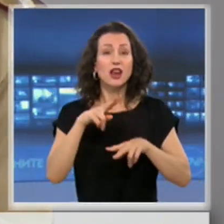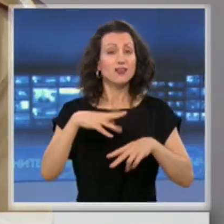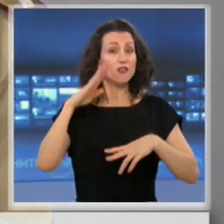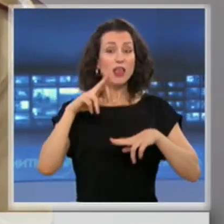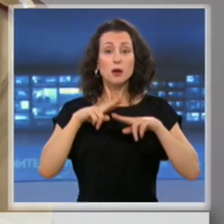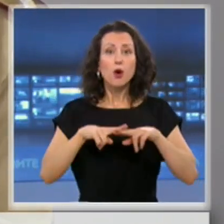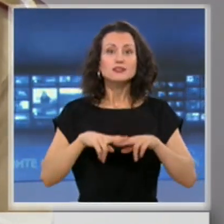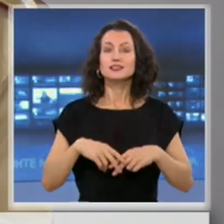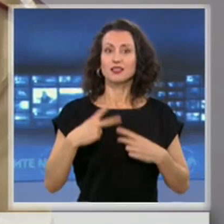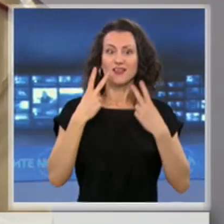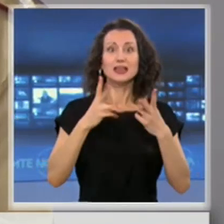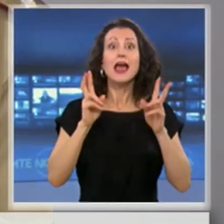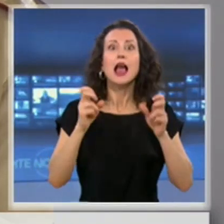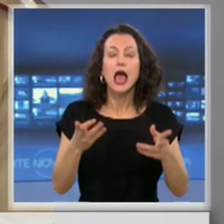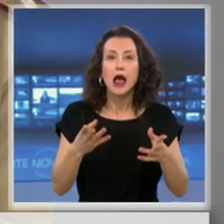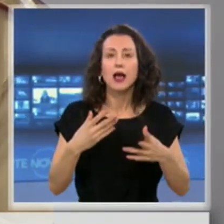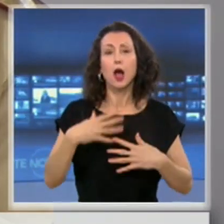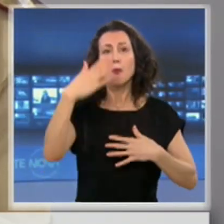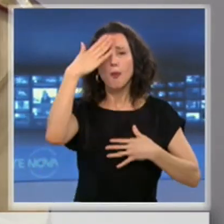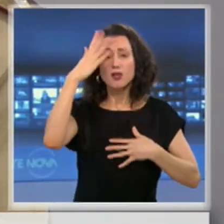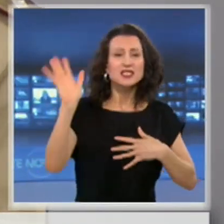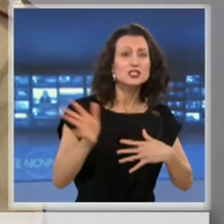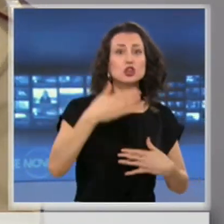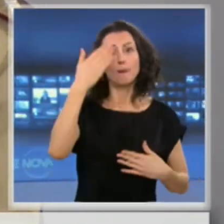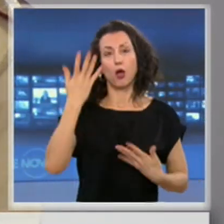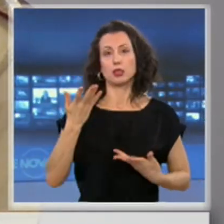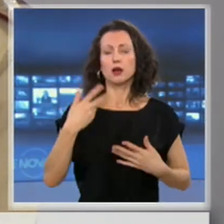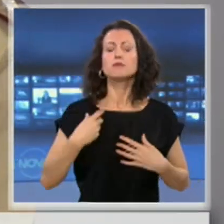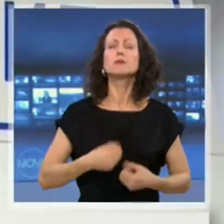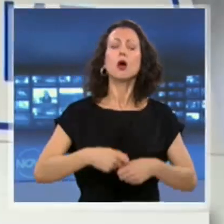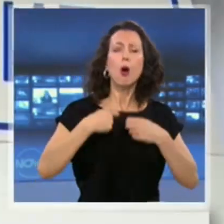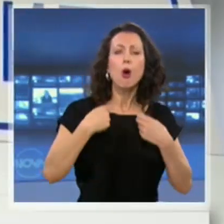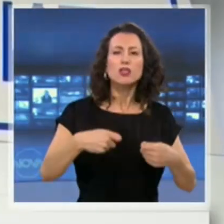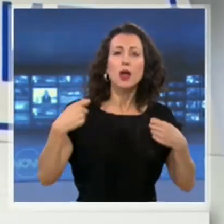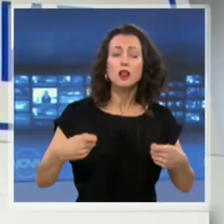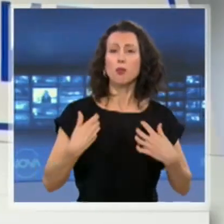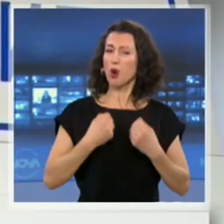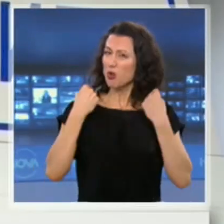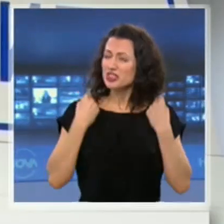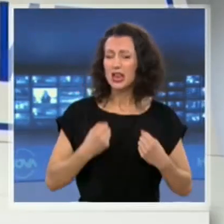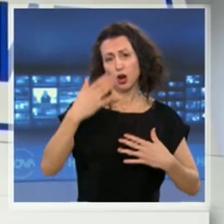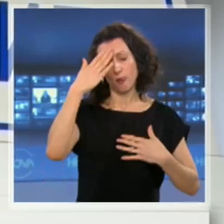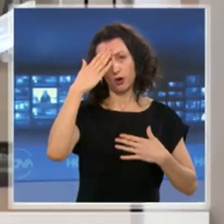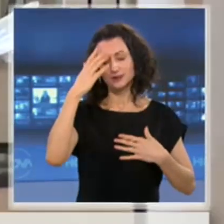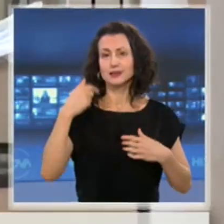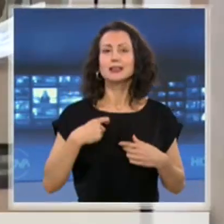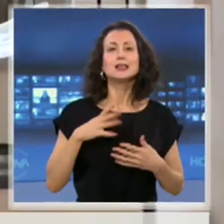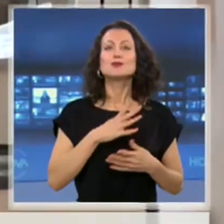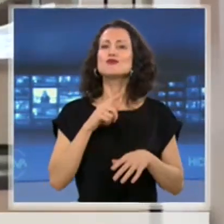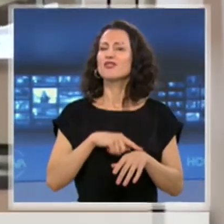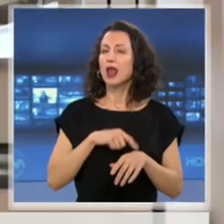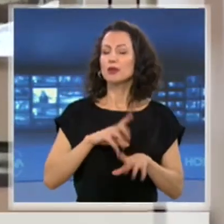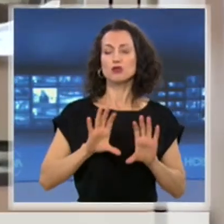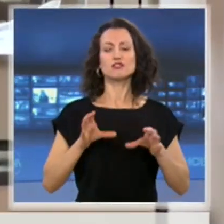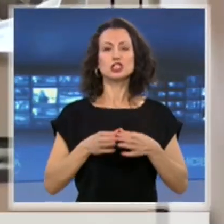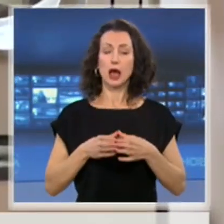болни. Те боледуват продължително, боледуват тежко. Между времено от штаба отчетоха като плюс разпространението